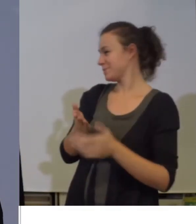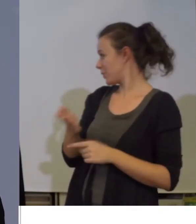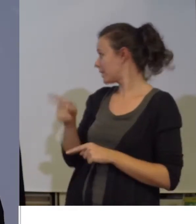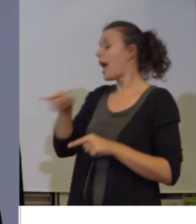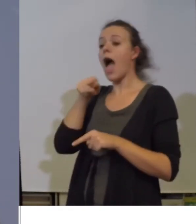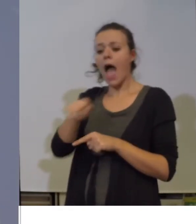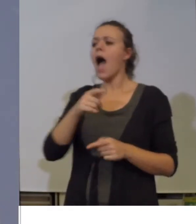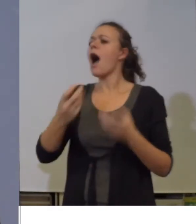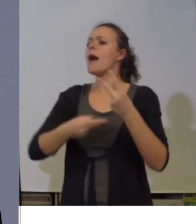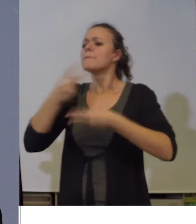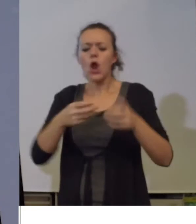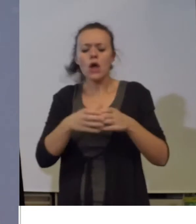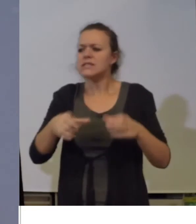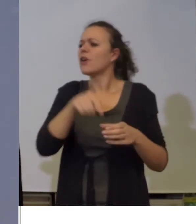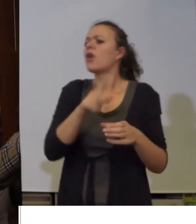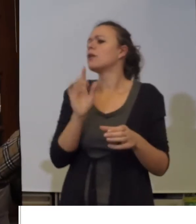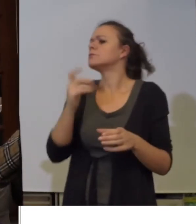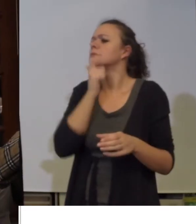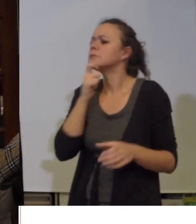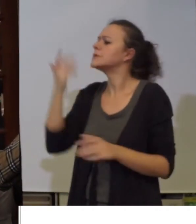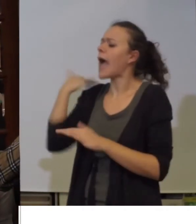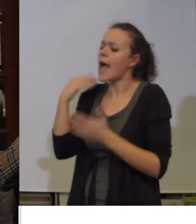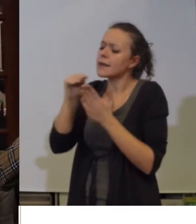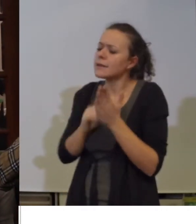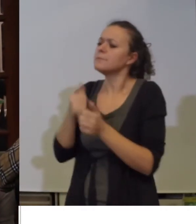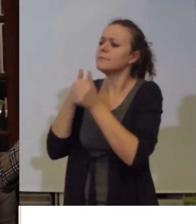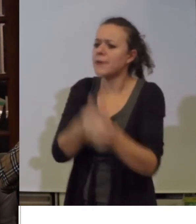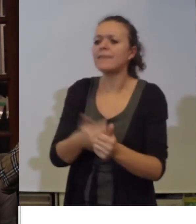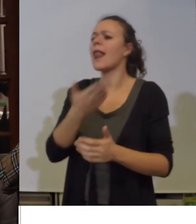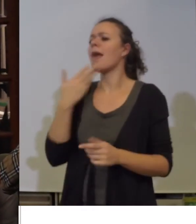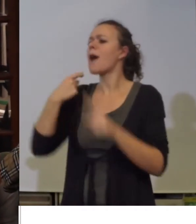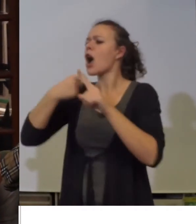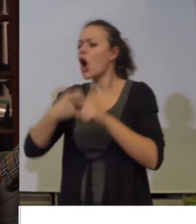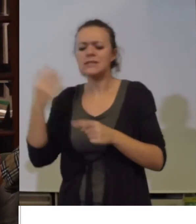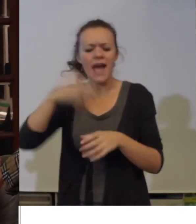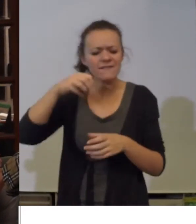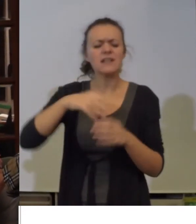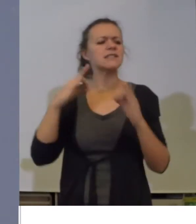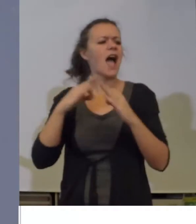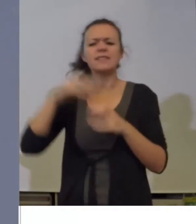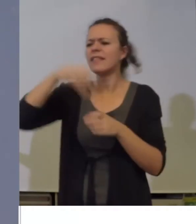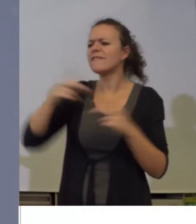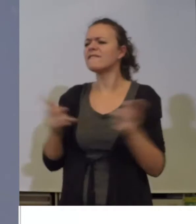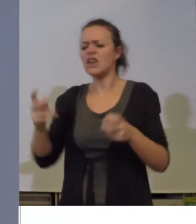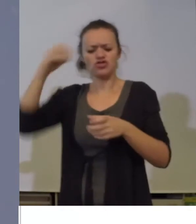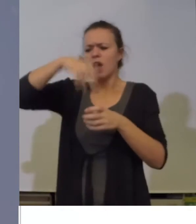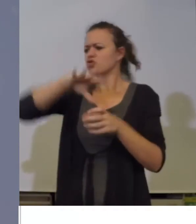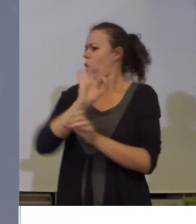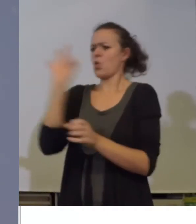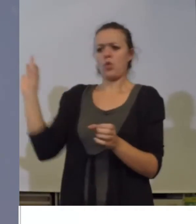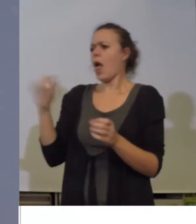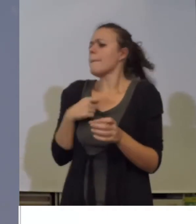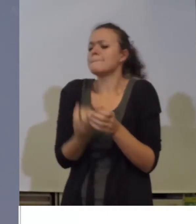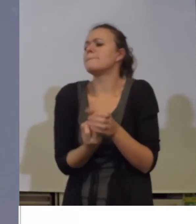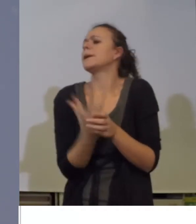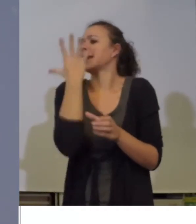proizvodi su svi na tradicionalni način, bez konzervansa i aditiva. I eto, toliko bi